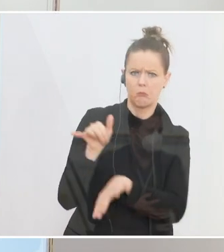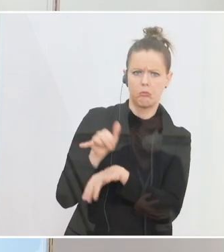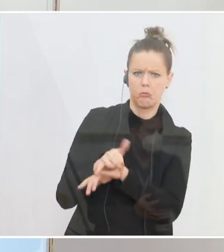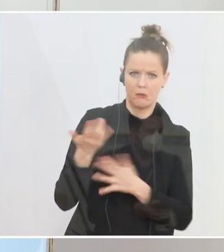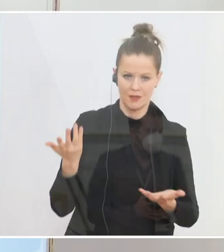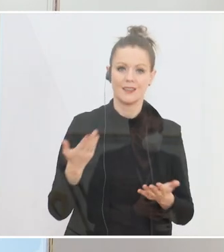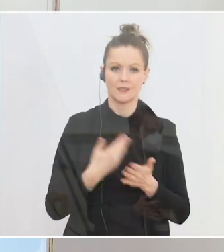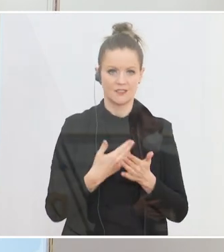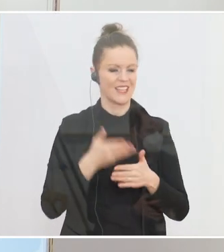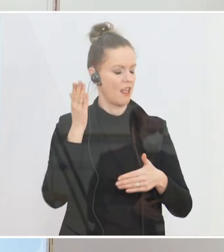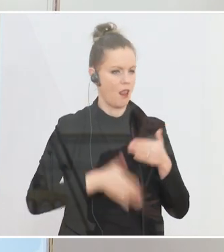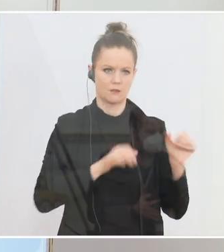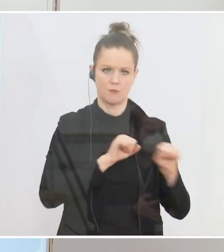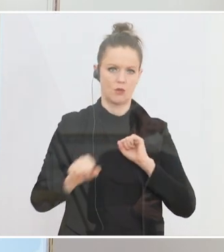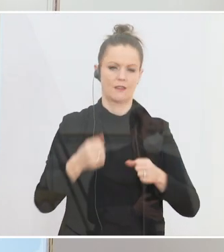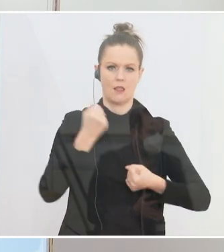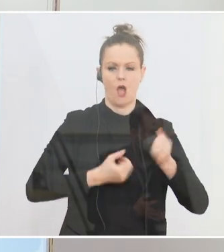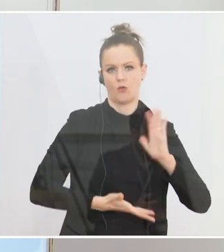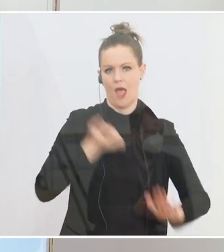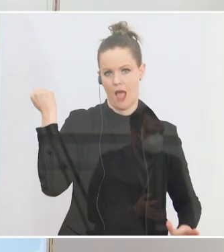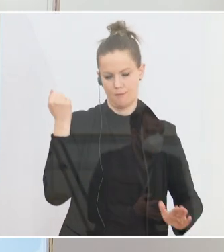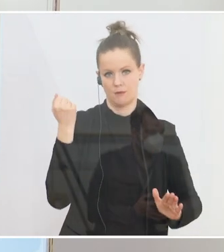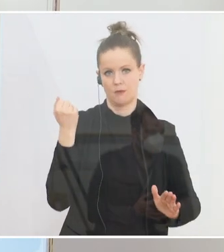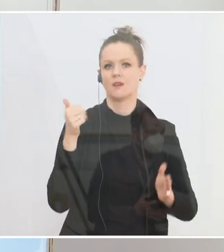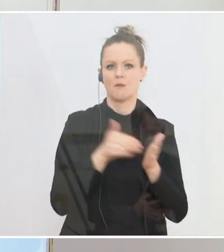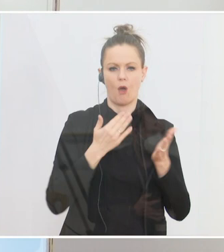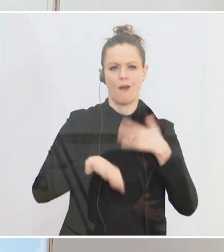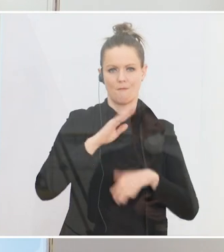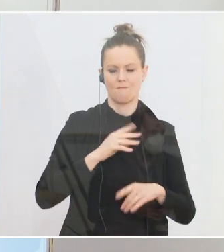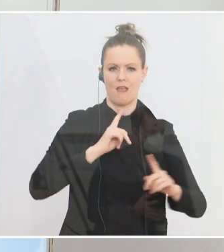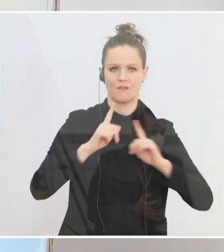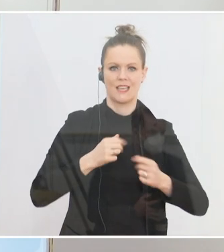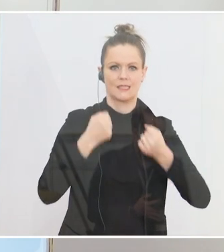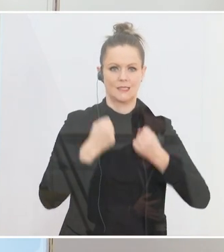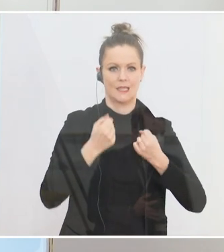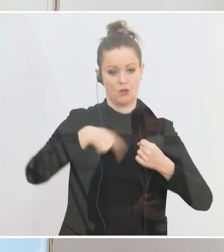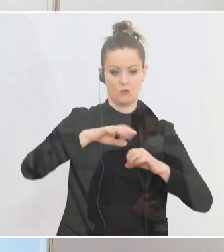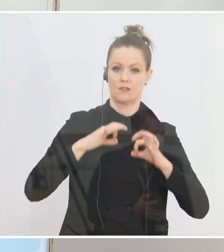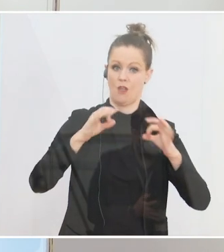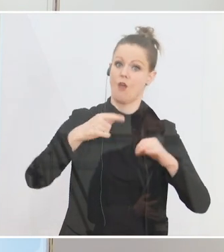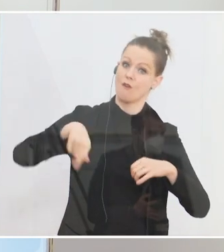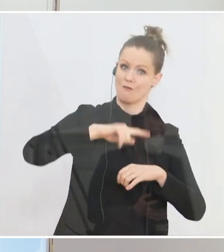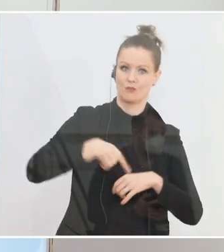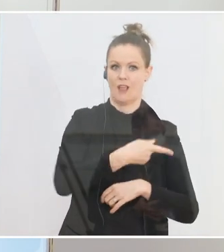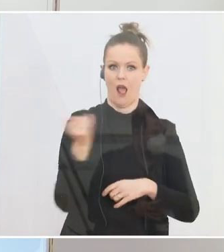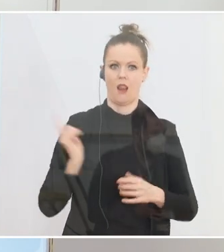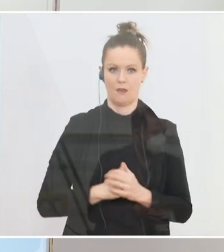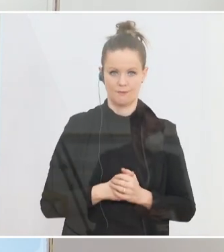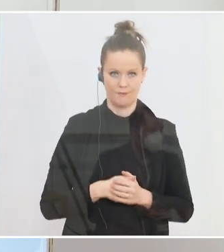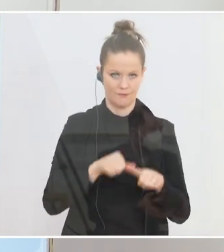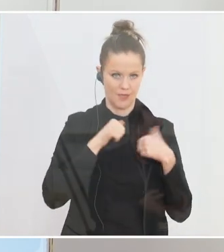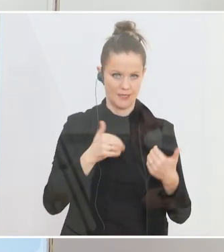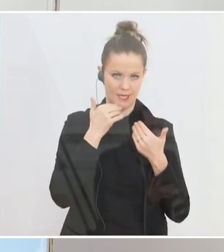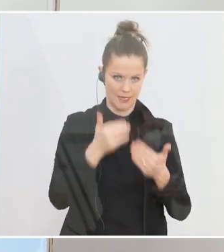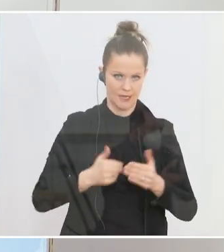Beschlagnahme des Autos. Denn genau das brauchen wir für mehr Verkehrssicherheit auf unseren Straßen, für uns alle. Herzlichen Dank. Vielen